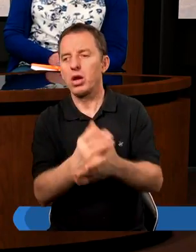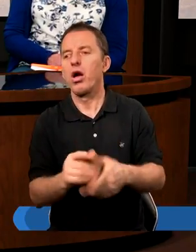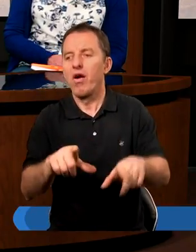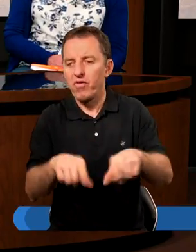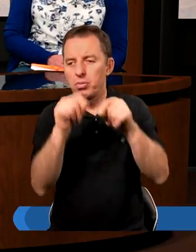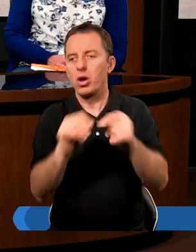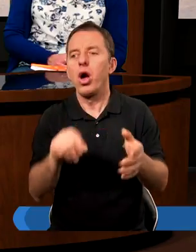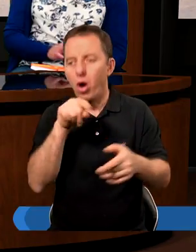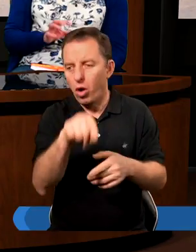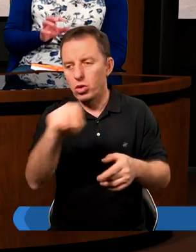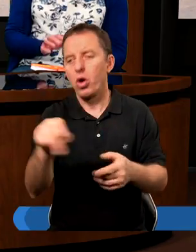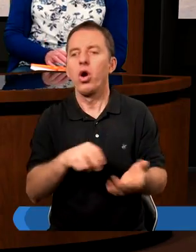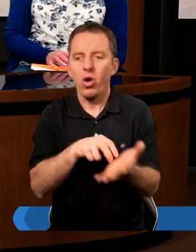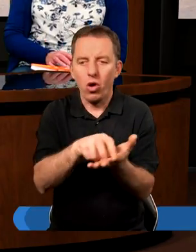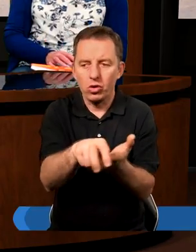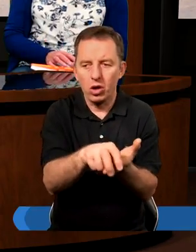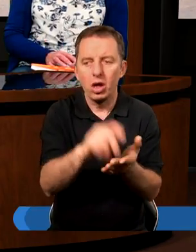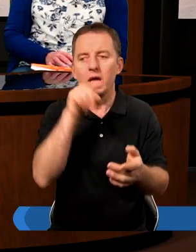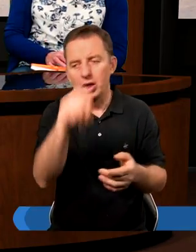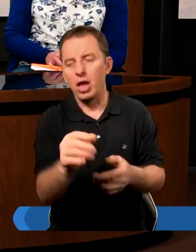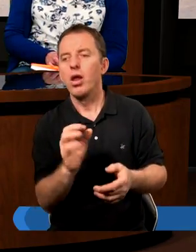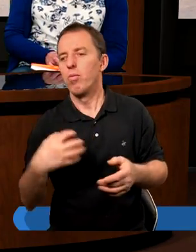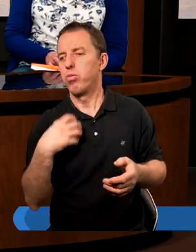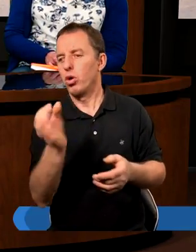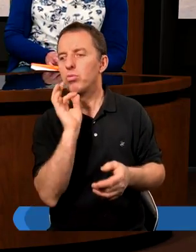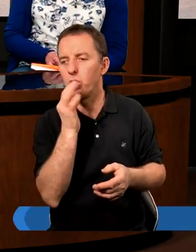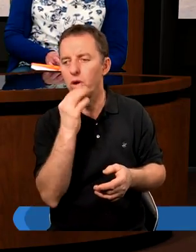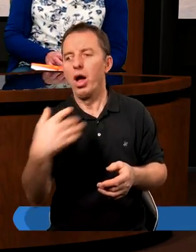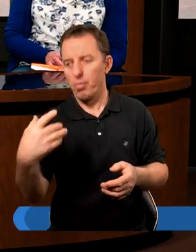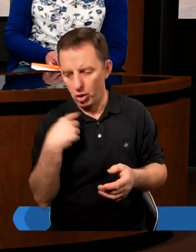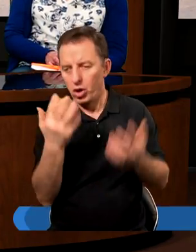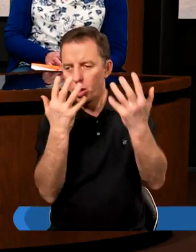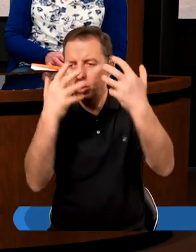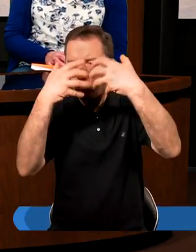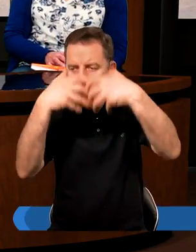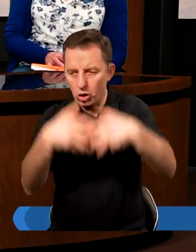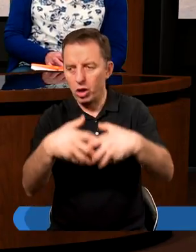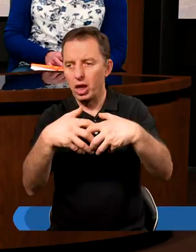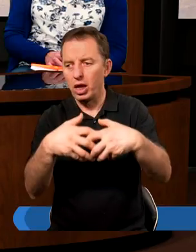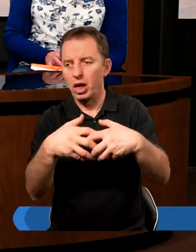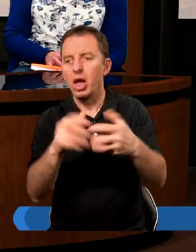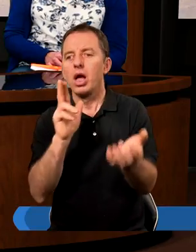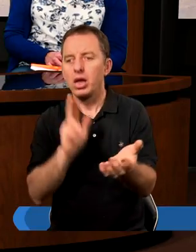I tutaj chyba o to chodziło. Ten bogaty młodzieniec był skupiony